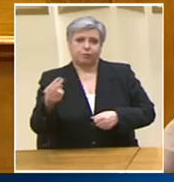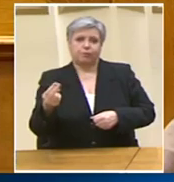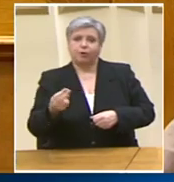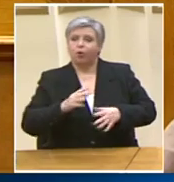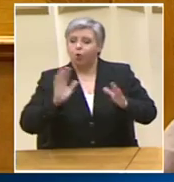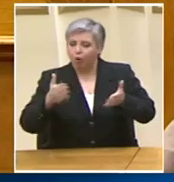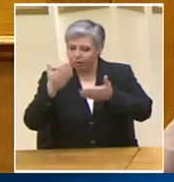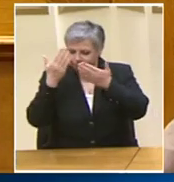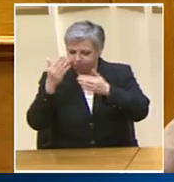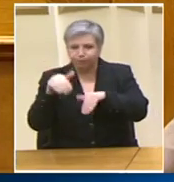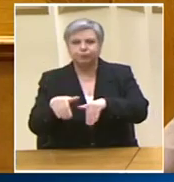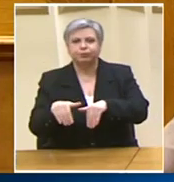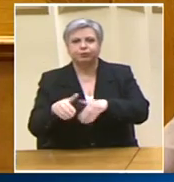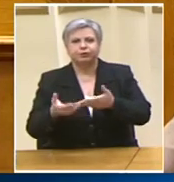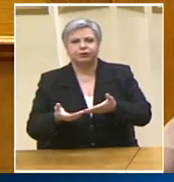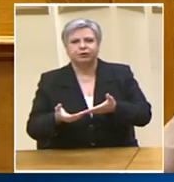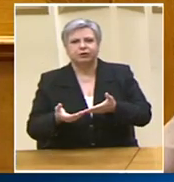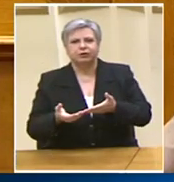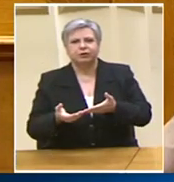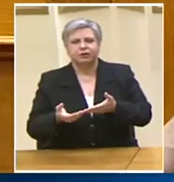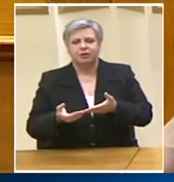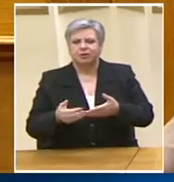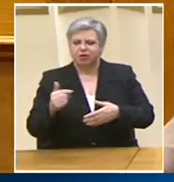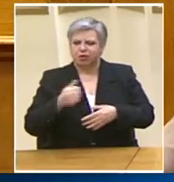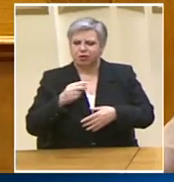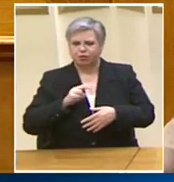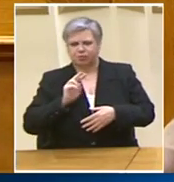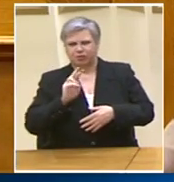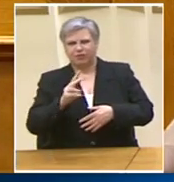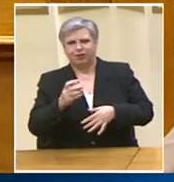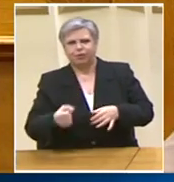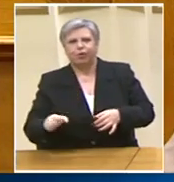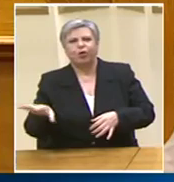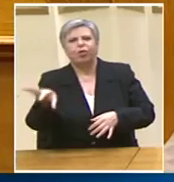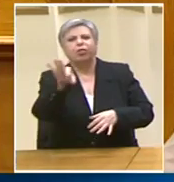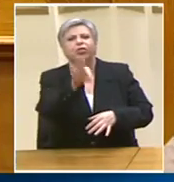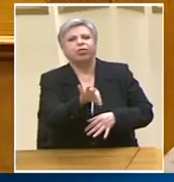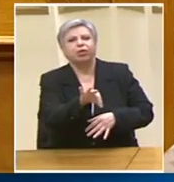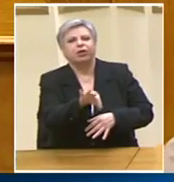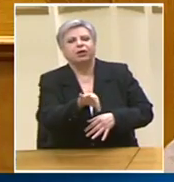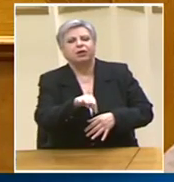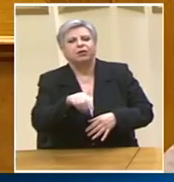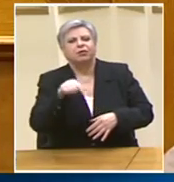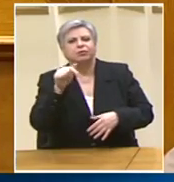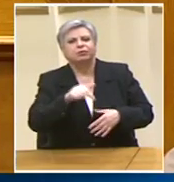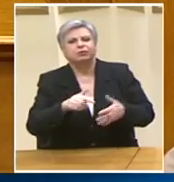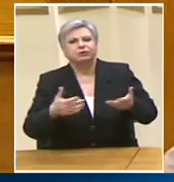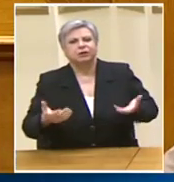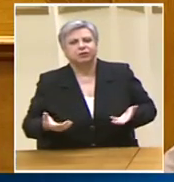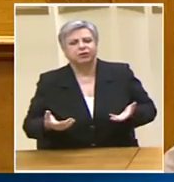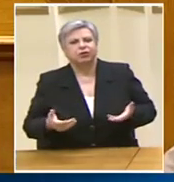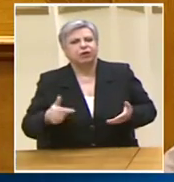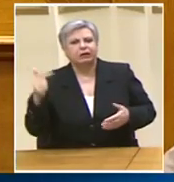Εσείς τοποθετείτε έναν άνθρωπο ο οποίος υπεργαμηνείται ότι υπήρξε σε εταιρεία security